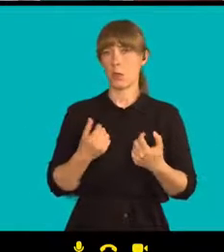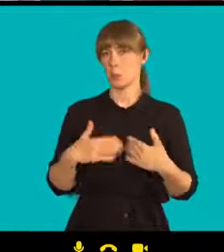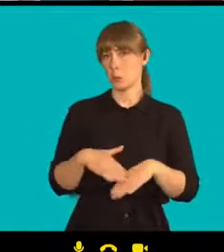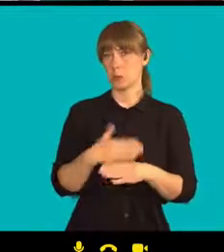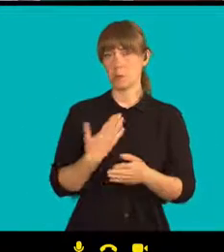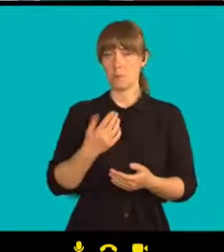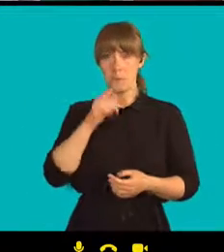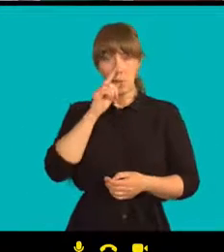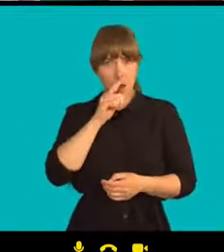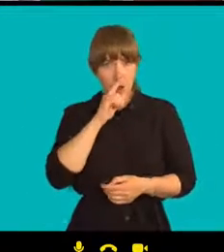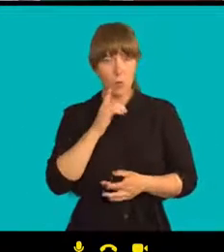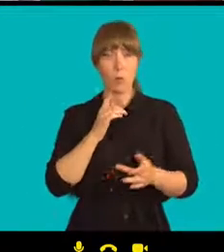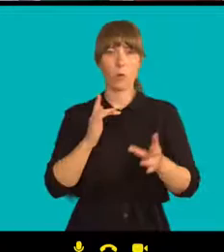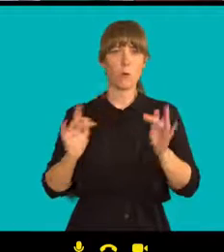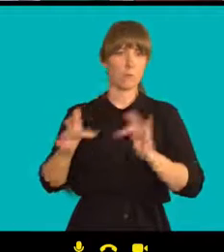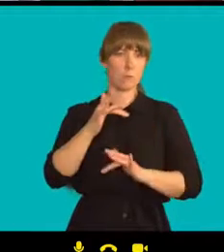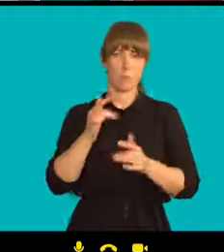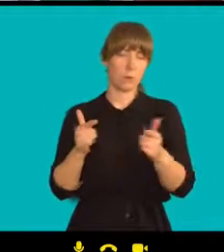že by to nebylo dost.